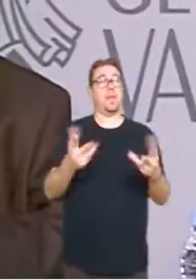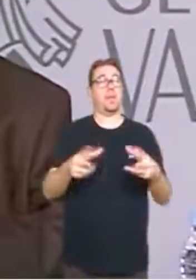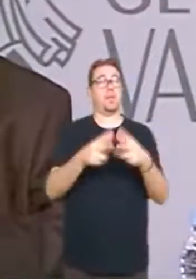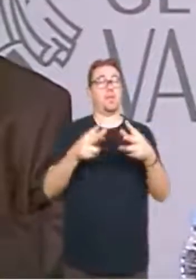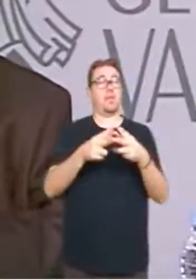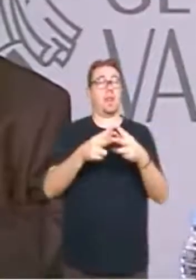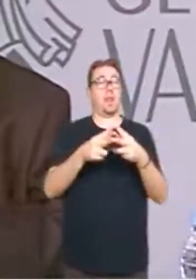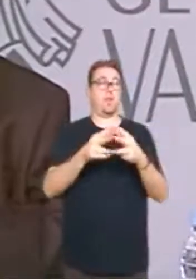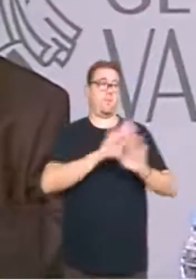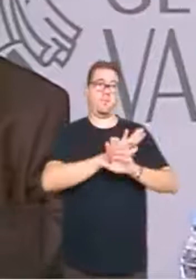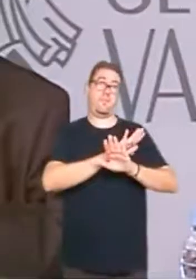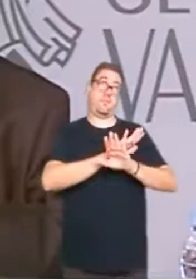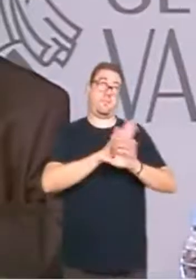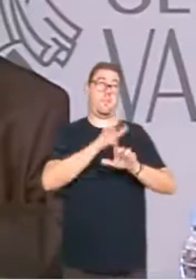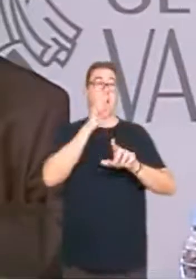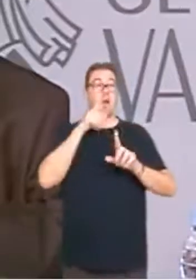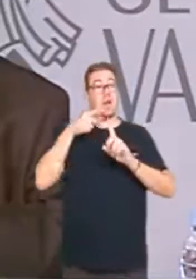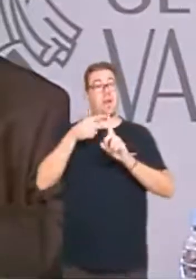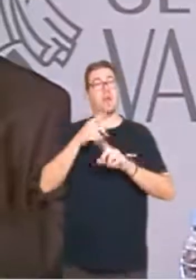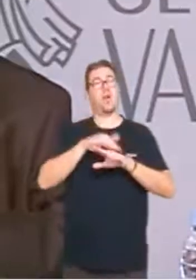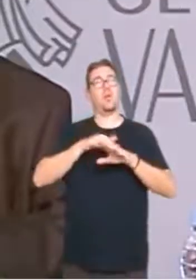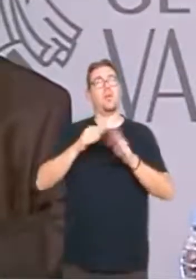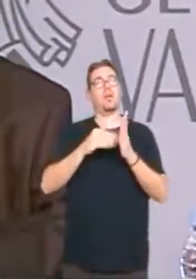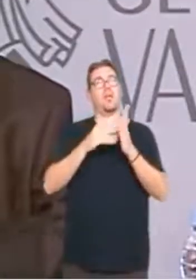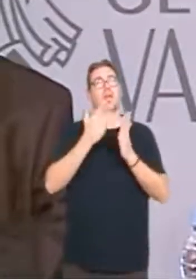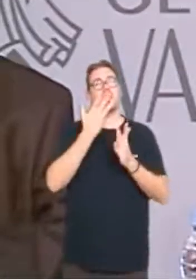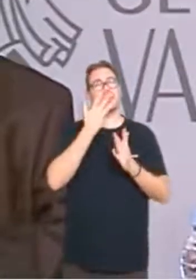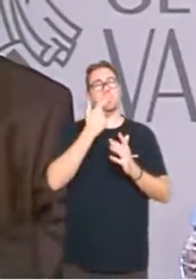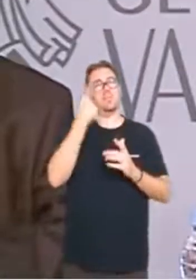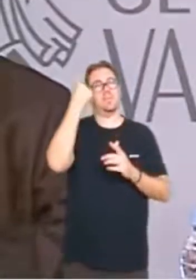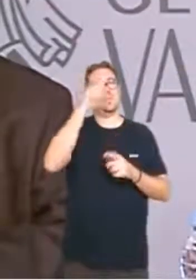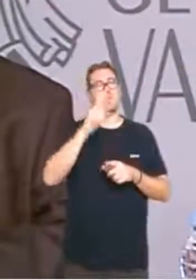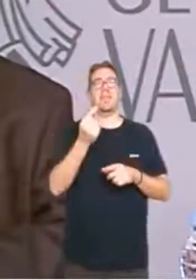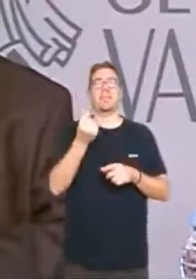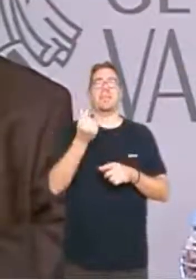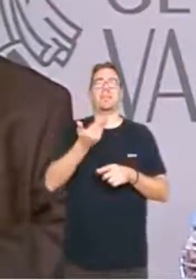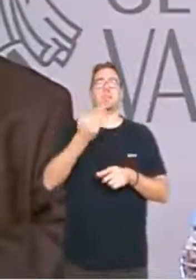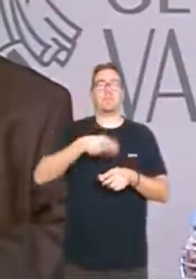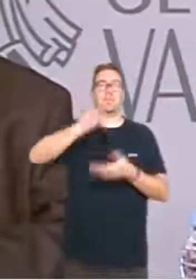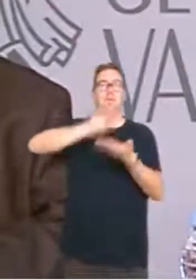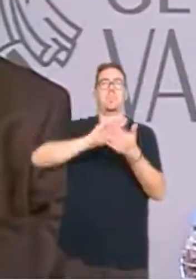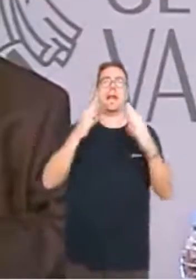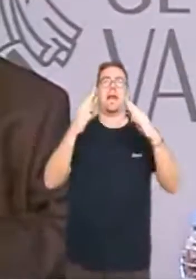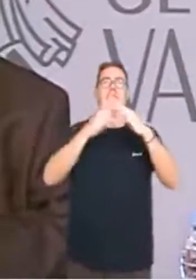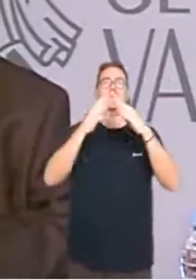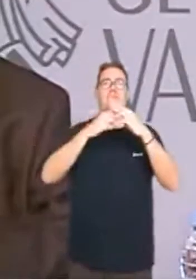el Consell és coneixedor de la importància de la inversió en infraestructures